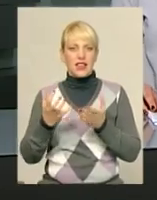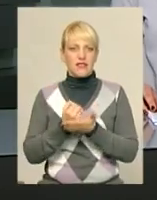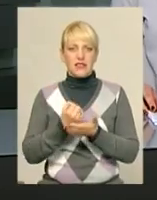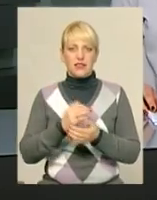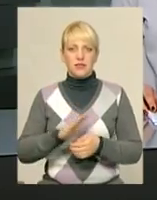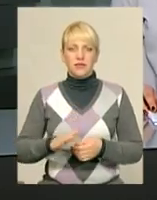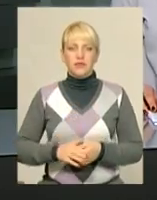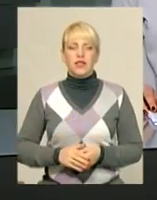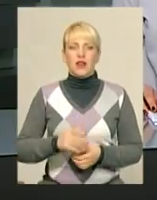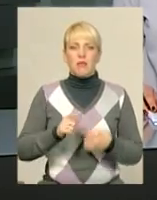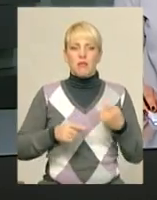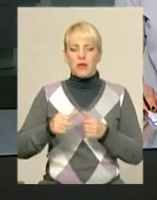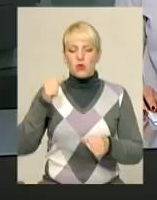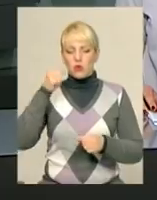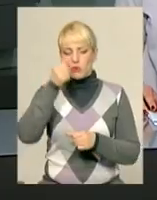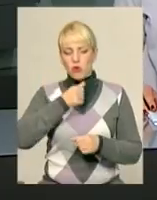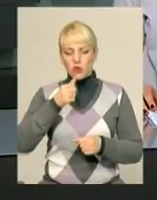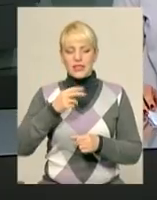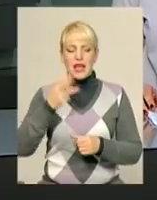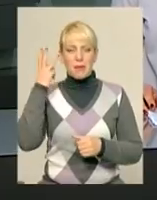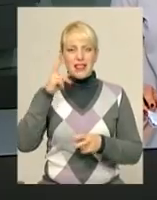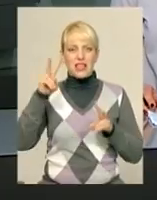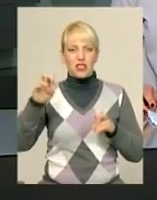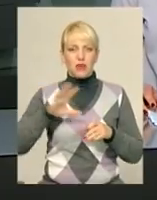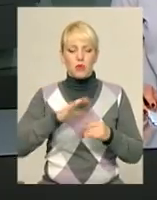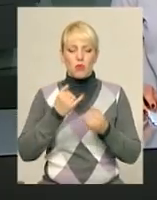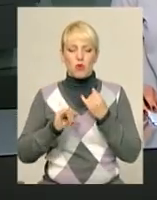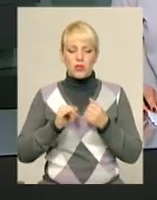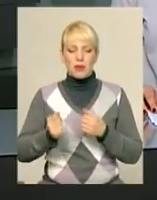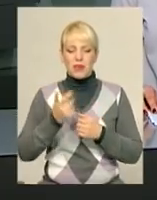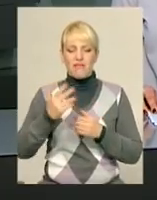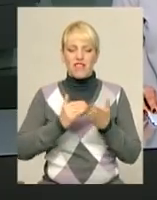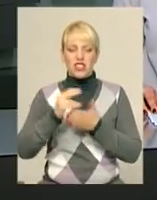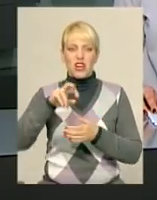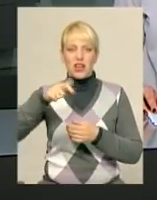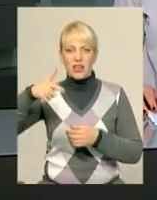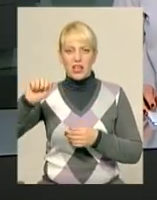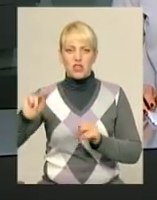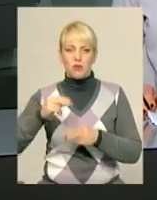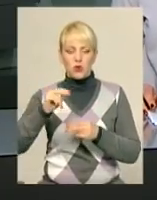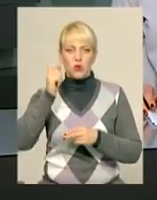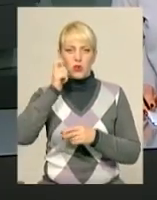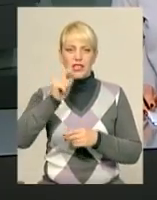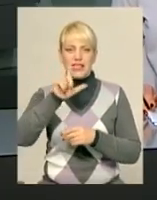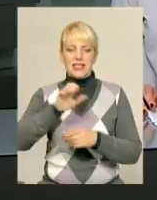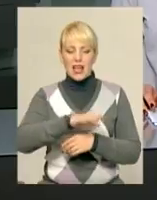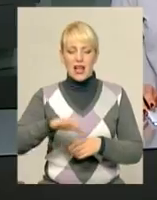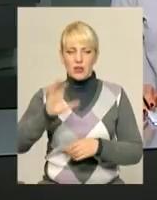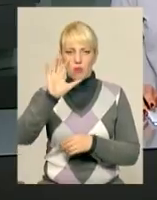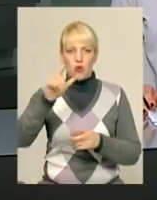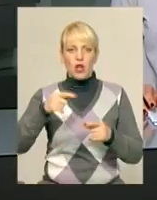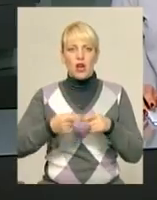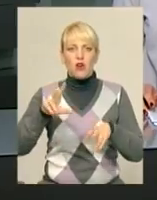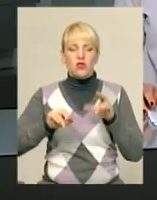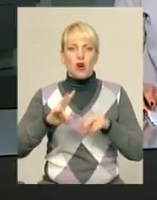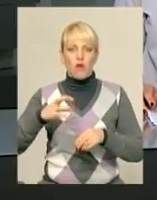Минулого року «Хмельничанка» стала бронзовою прозеркою вищої ліги чемпіонату України з гандболу. Цього року також розраховують